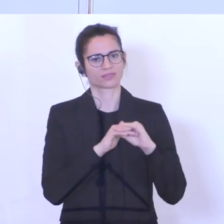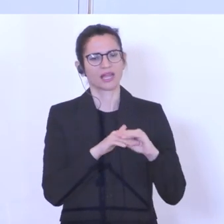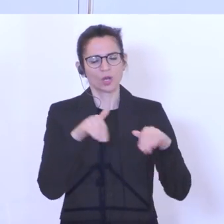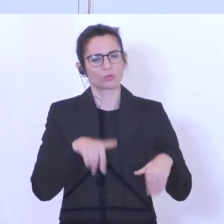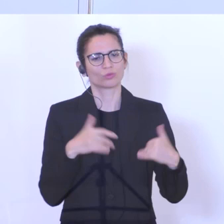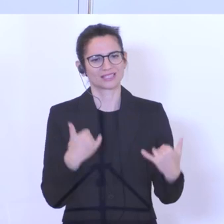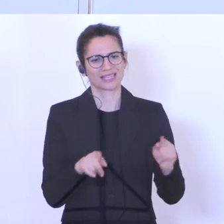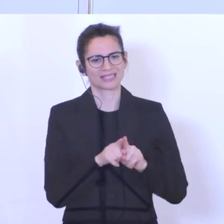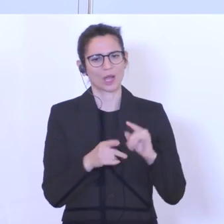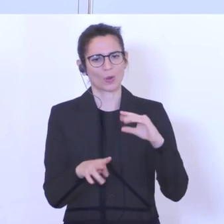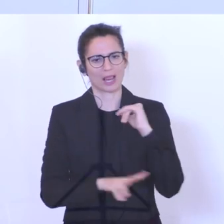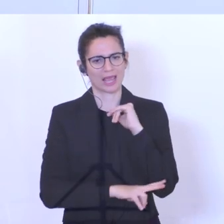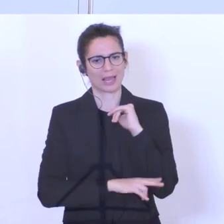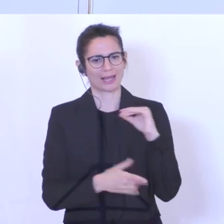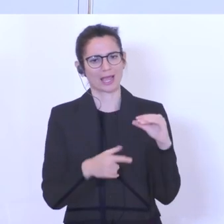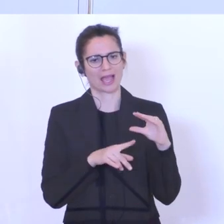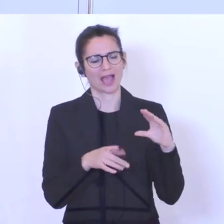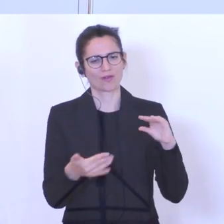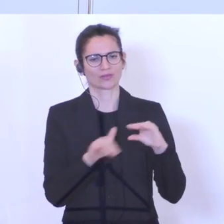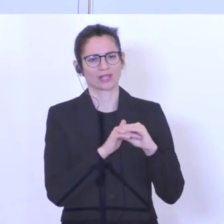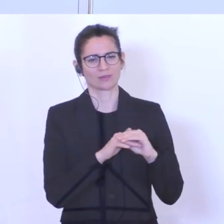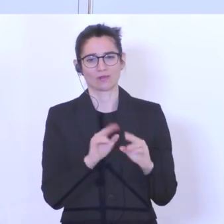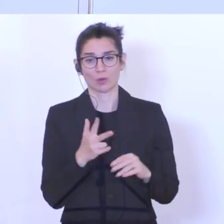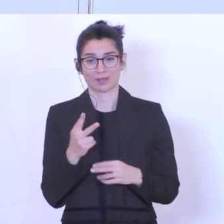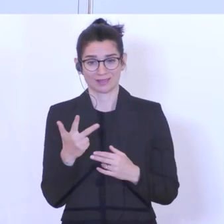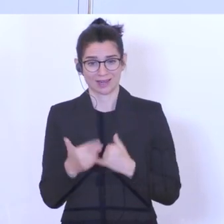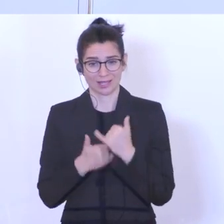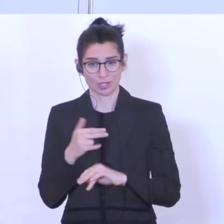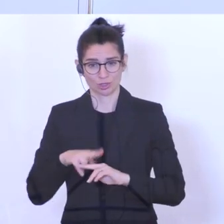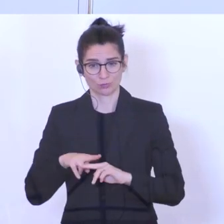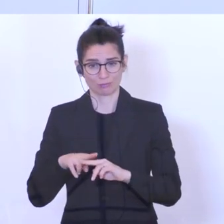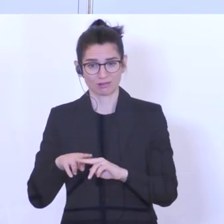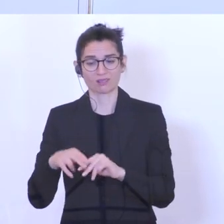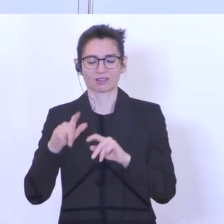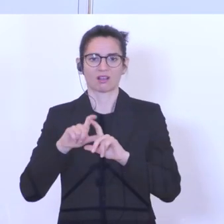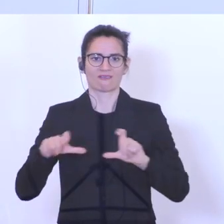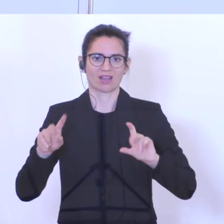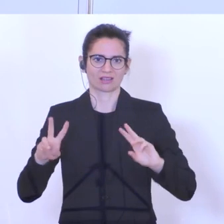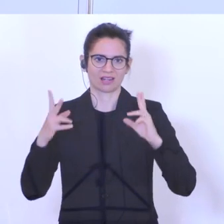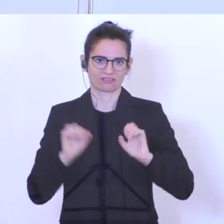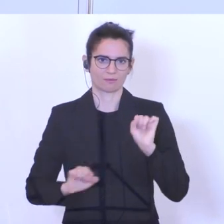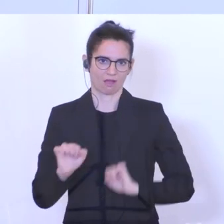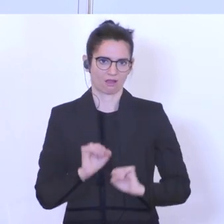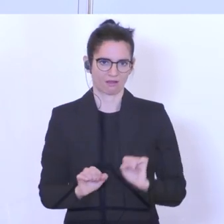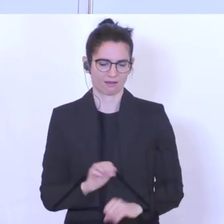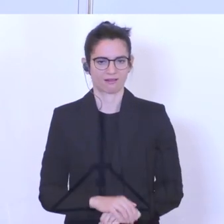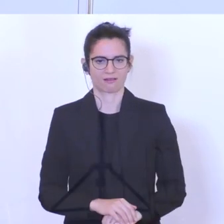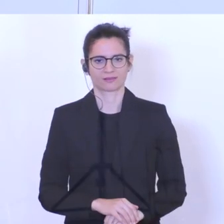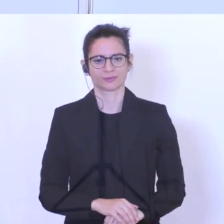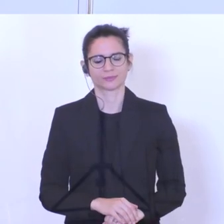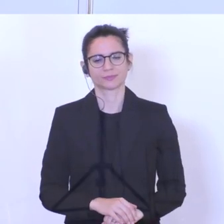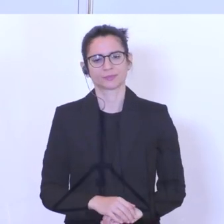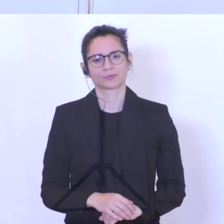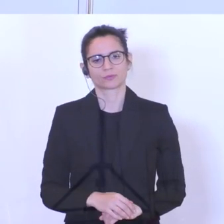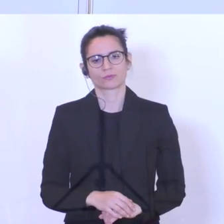müssen jetzt auch Lehrlinge aufnehmen, weil wir ja sonst in drei Jahren absoluten Fachkräftemangel haben. Und was